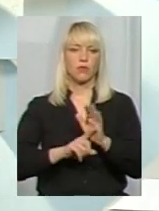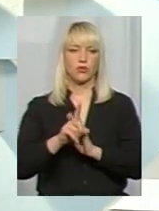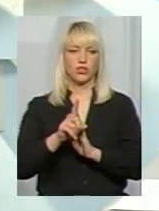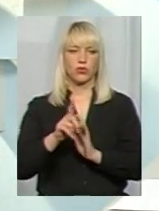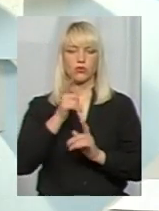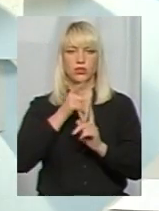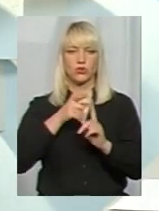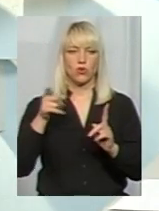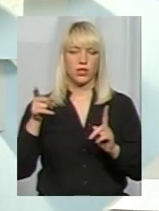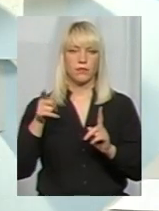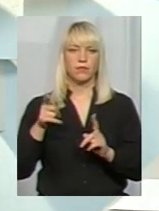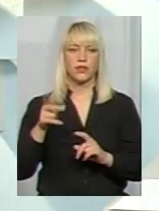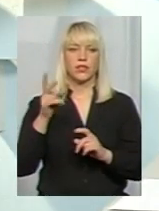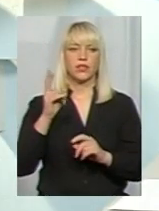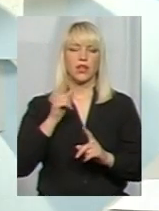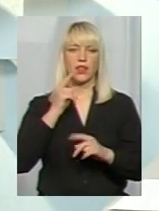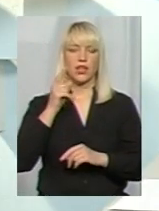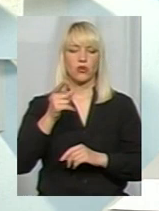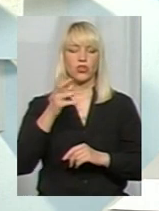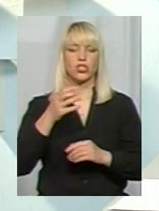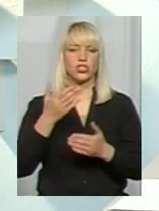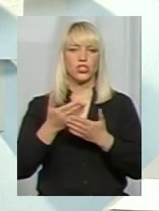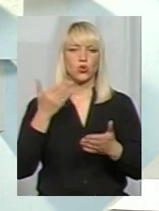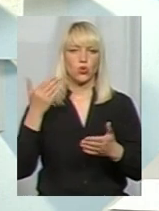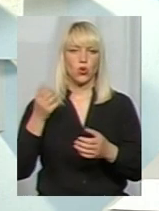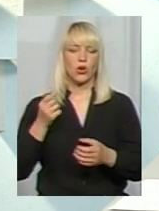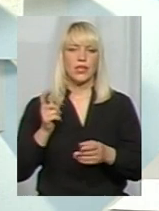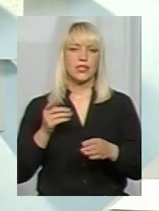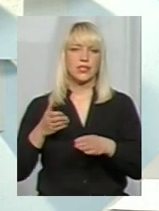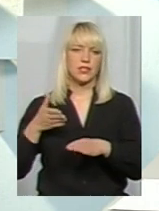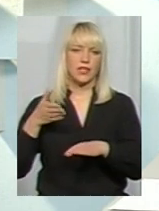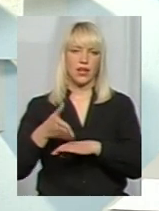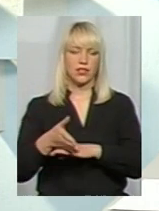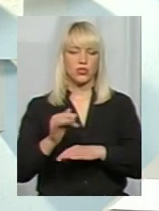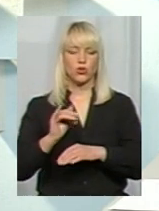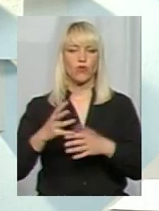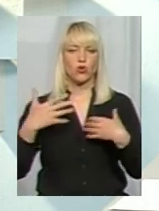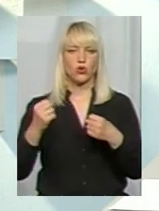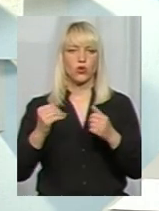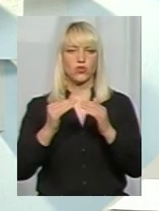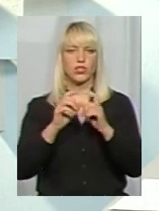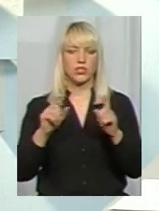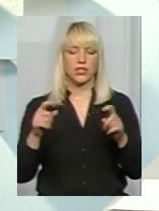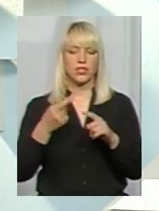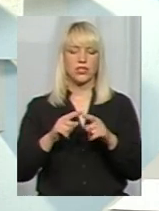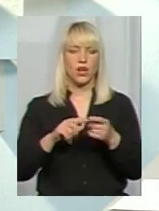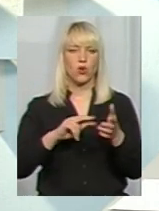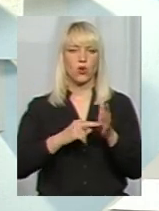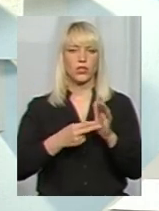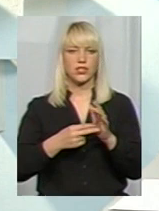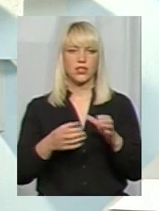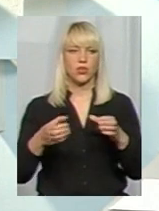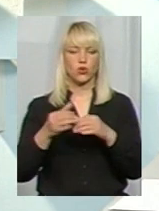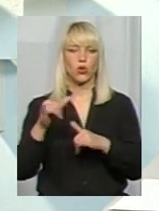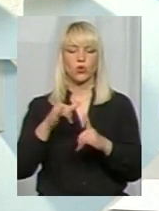сезона, далекоше до заїзду дітей в оздоровчі заклади, ця координаційна група, куди ми обов'язково